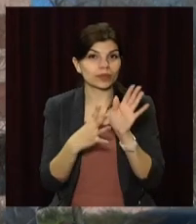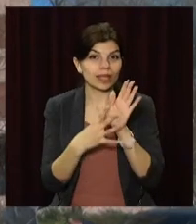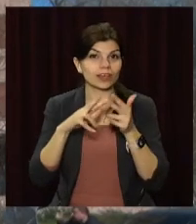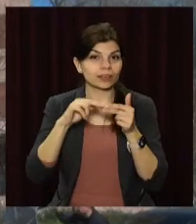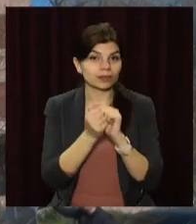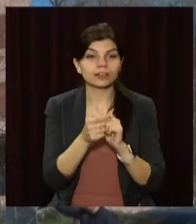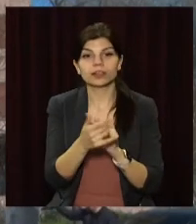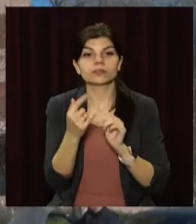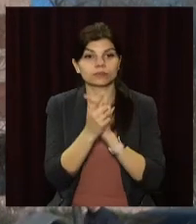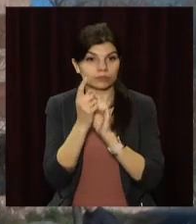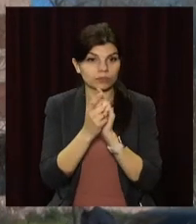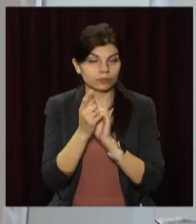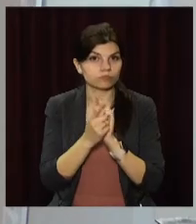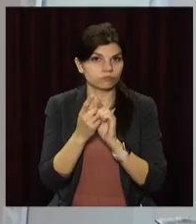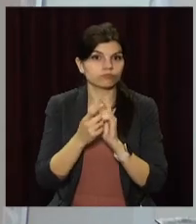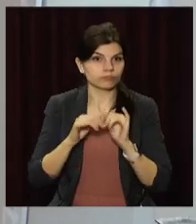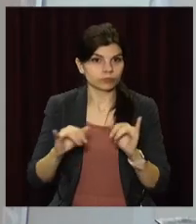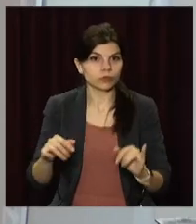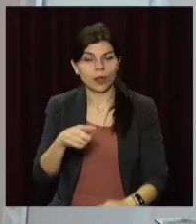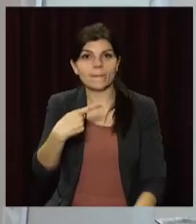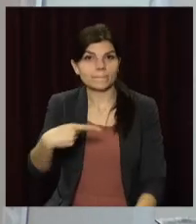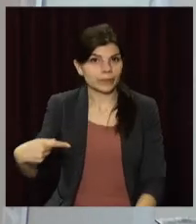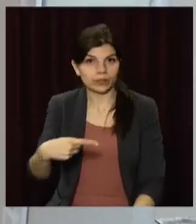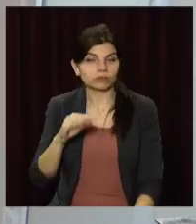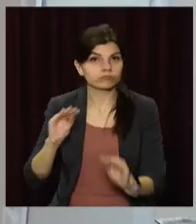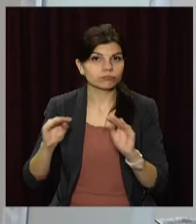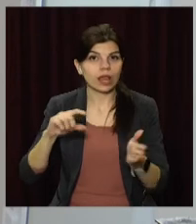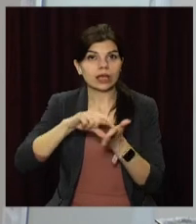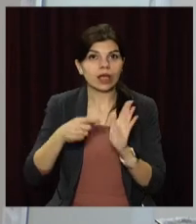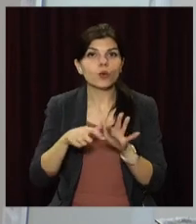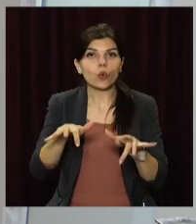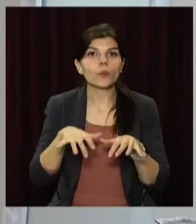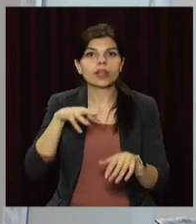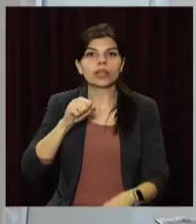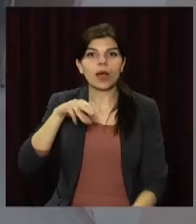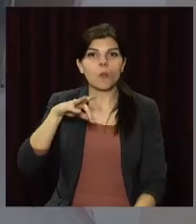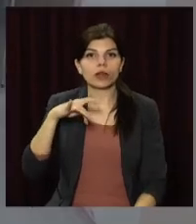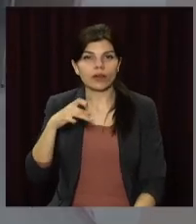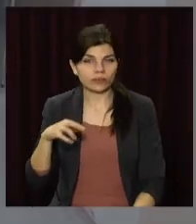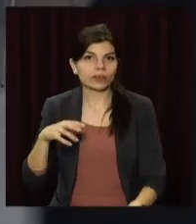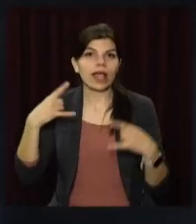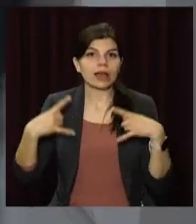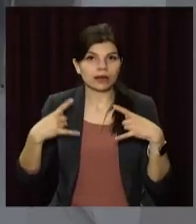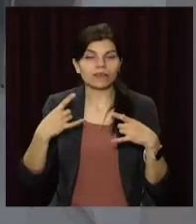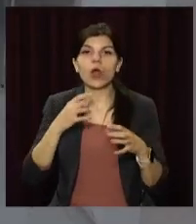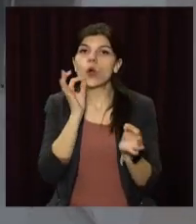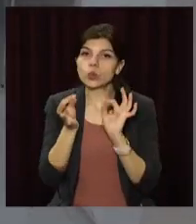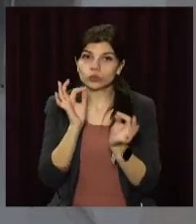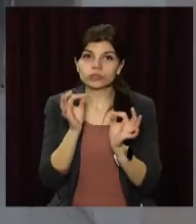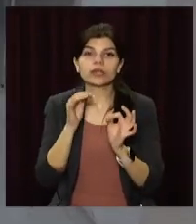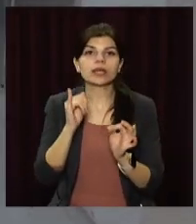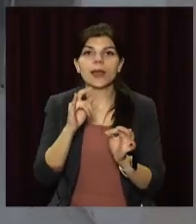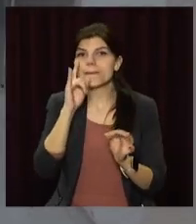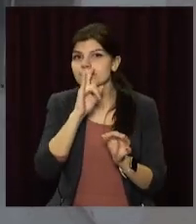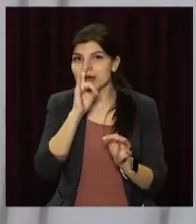Кам'янського реконструкція у розпалі. На першому поверсі облаштовують кабінети комп'ютерної томографії, ангіографічний, консультаційний та